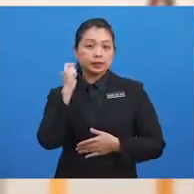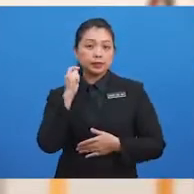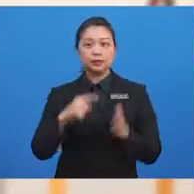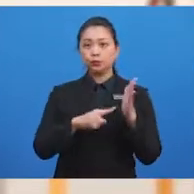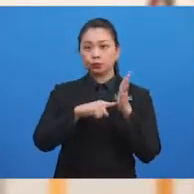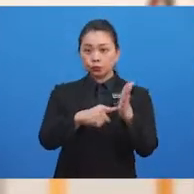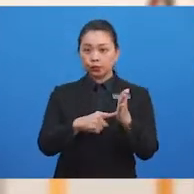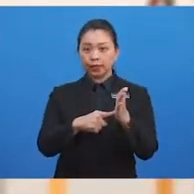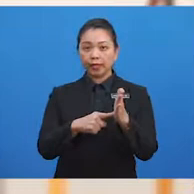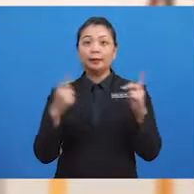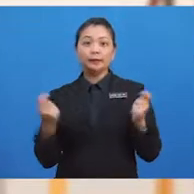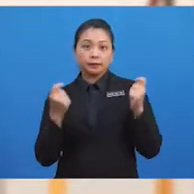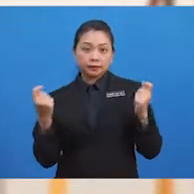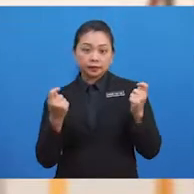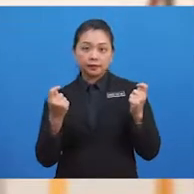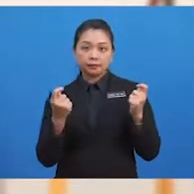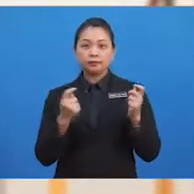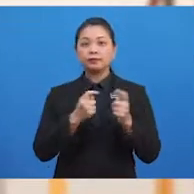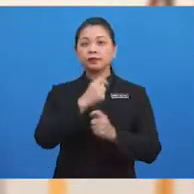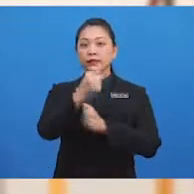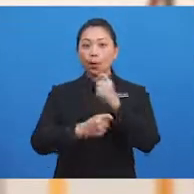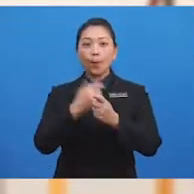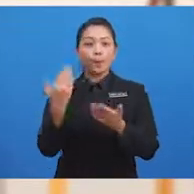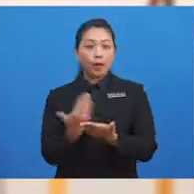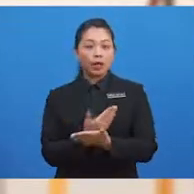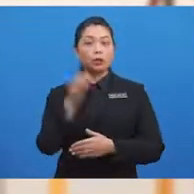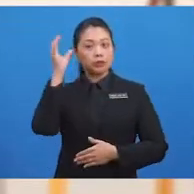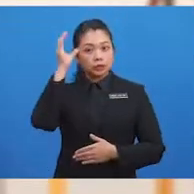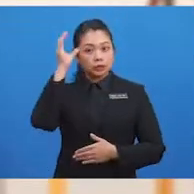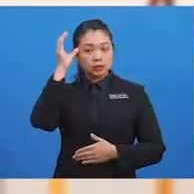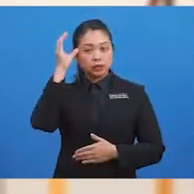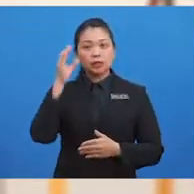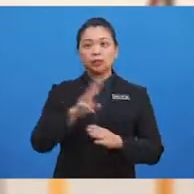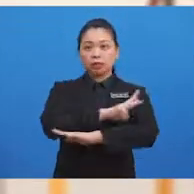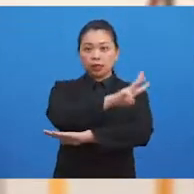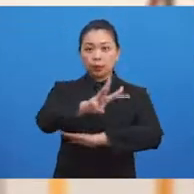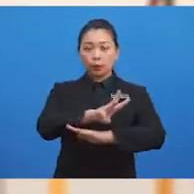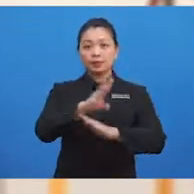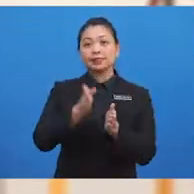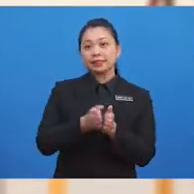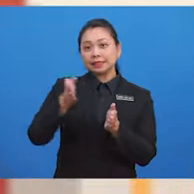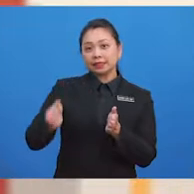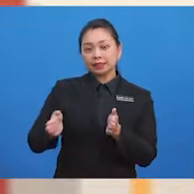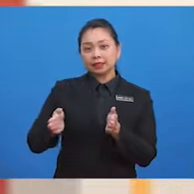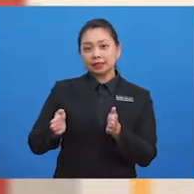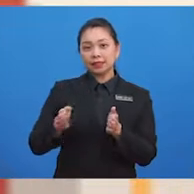sambutan Tahun Baru Cina di kawasan kejiranan Taman Luri.